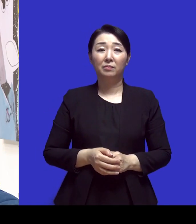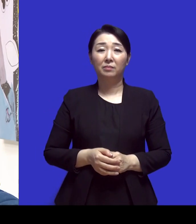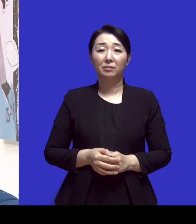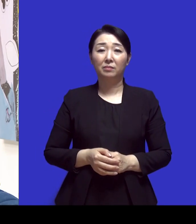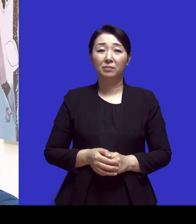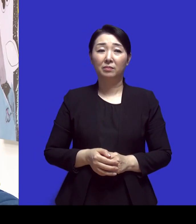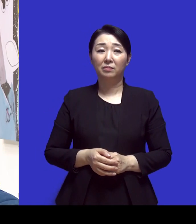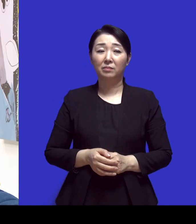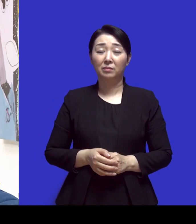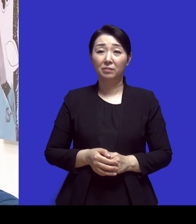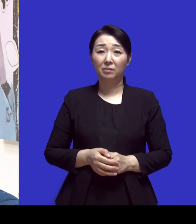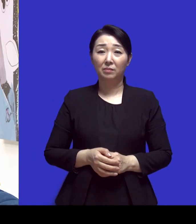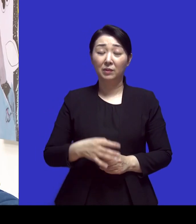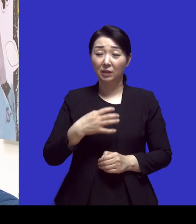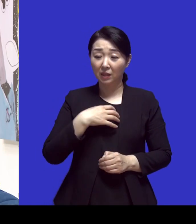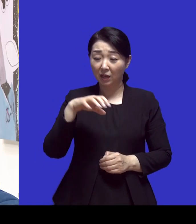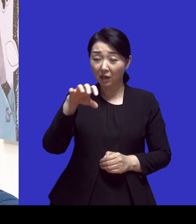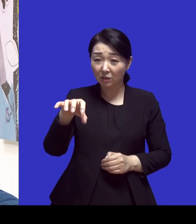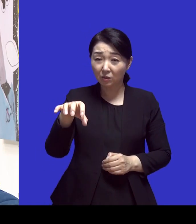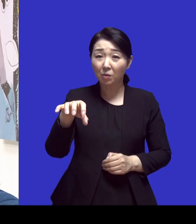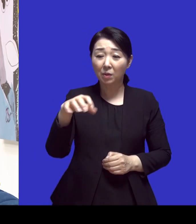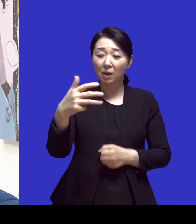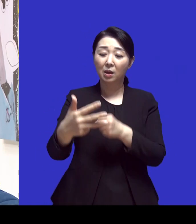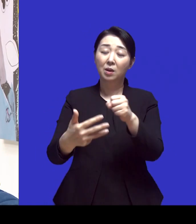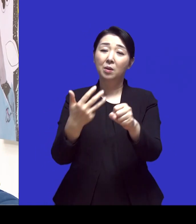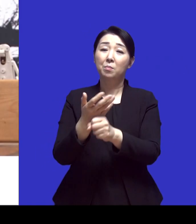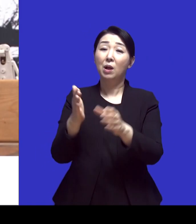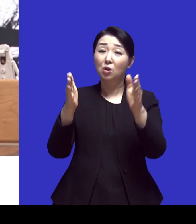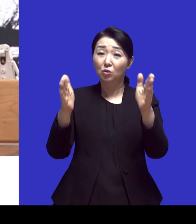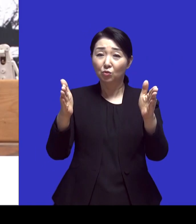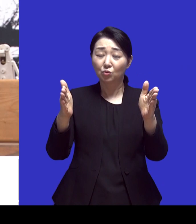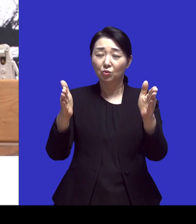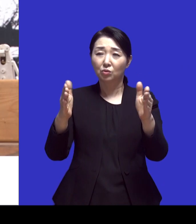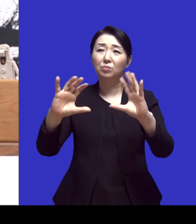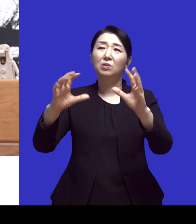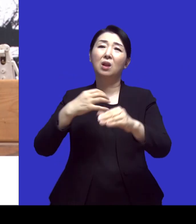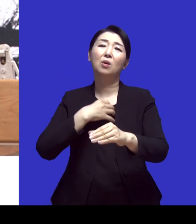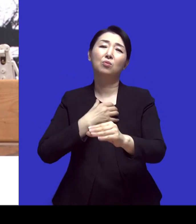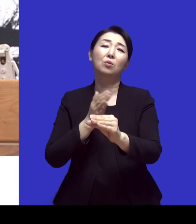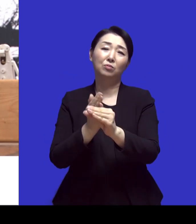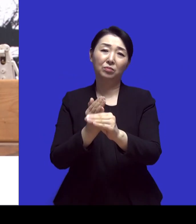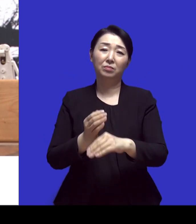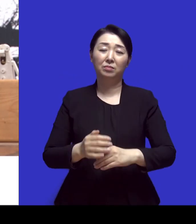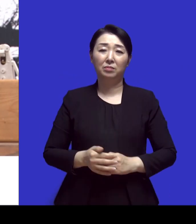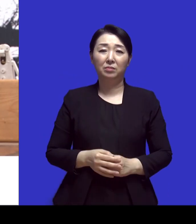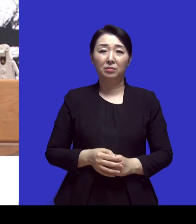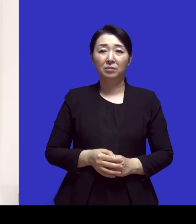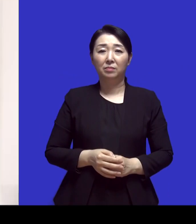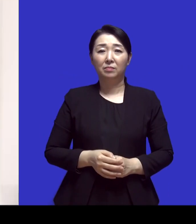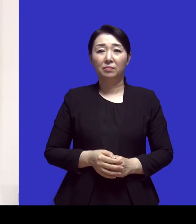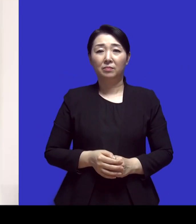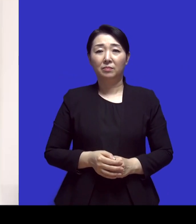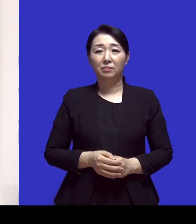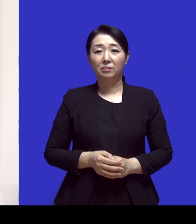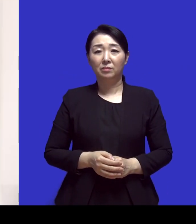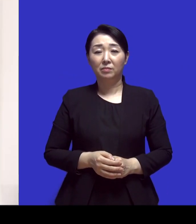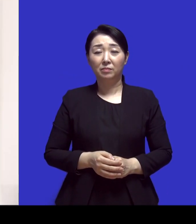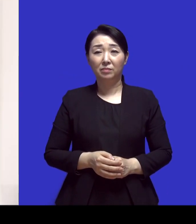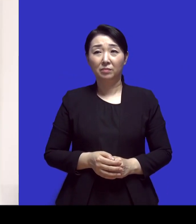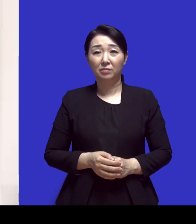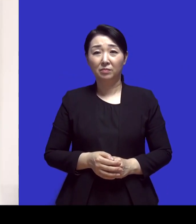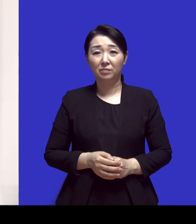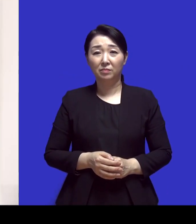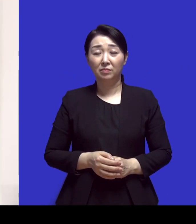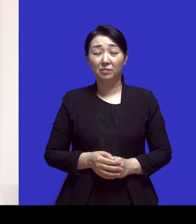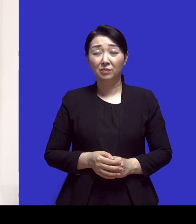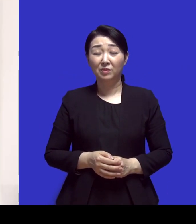지금 제가 있었던 8년 중에 아마 제일 나라가 위태로운 시간이에요 그래서 아시는 분들은